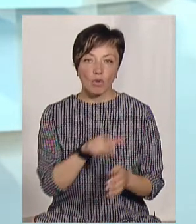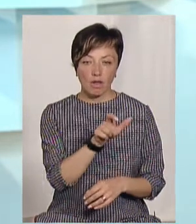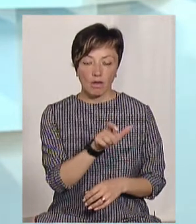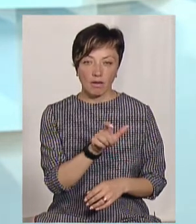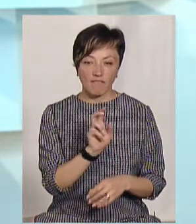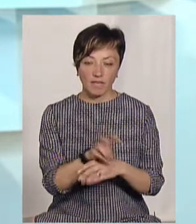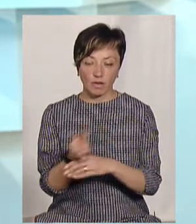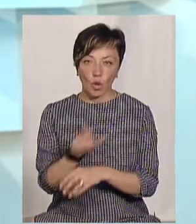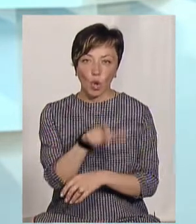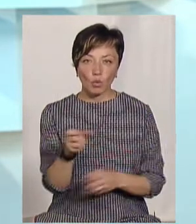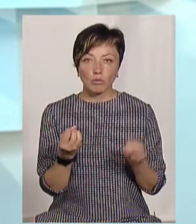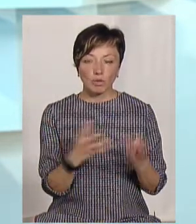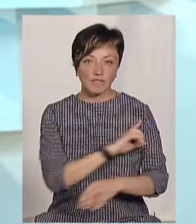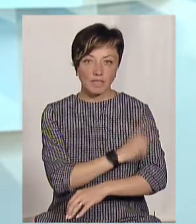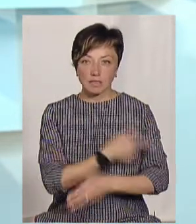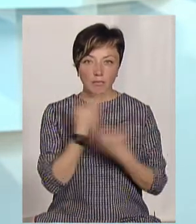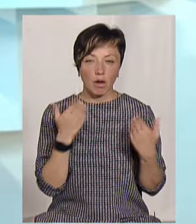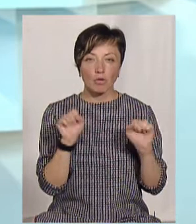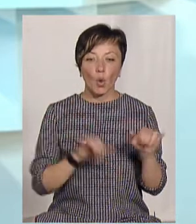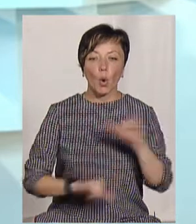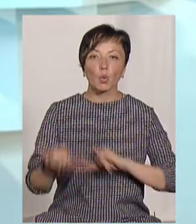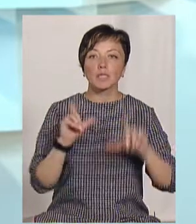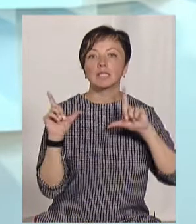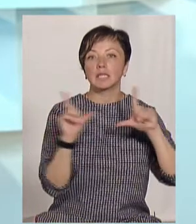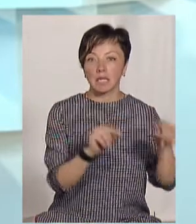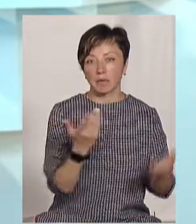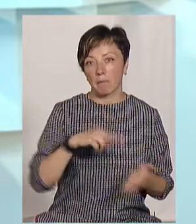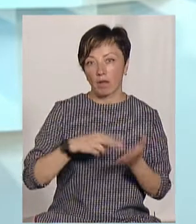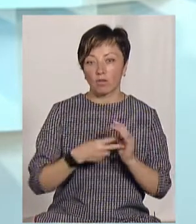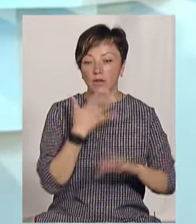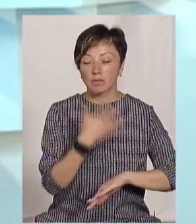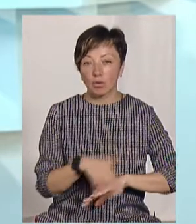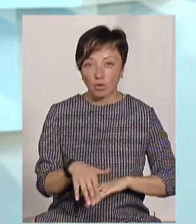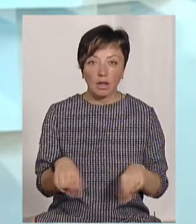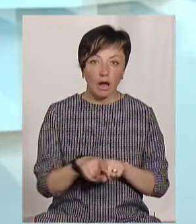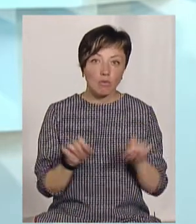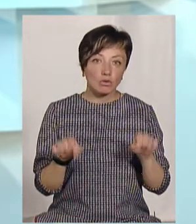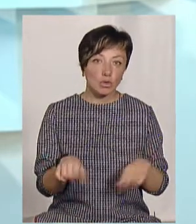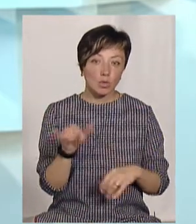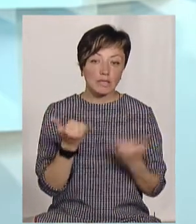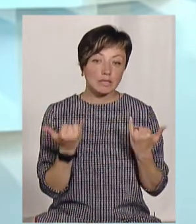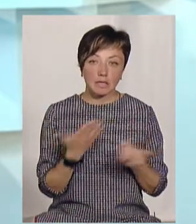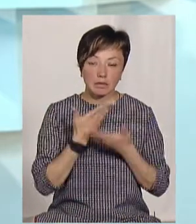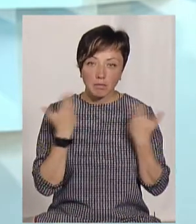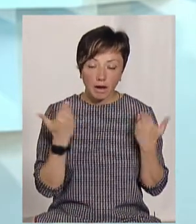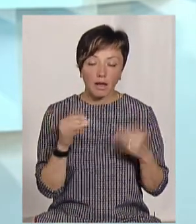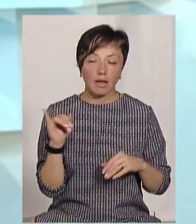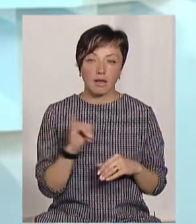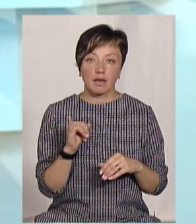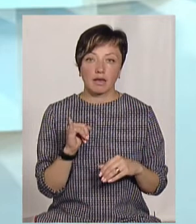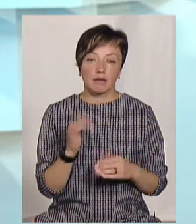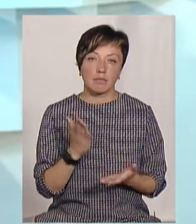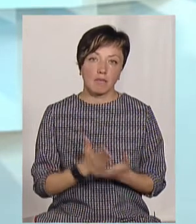просто фізично не мають можливості кудись їхати. Навіть, якщо вони планували десь їхати за кордон, така можливість у них зараз немає. І вони,